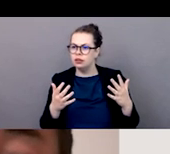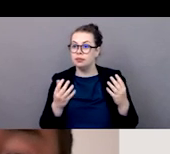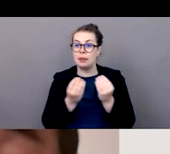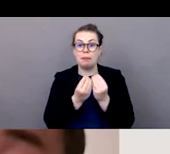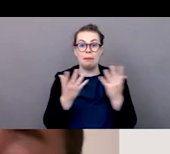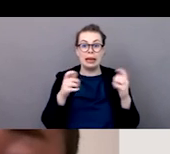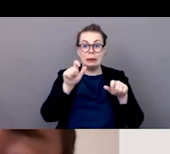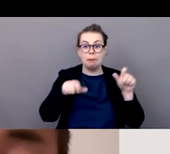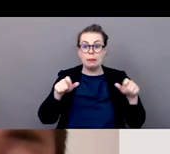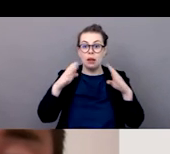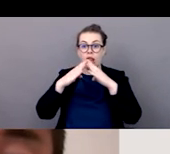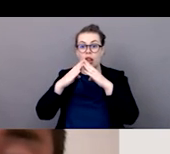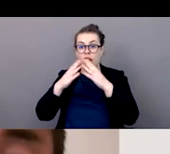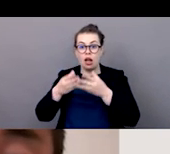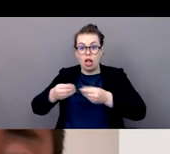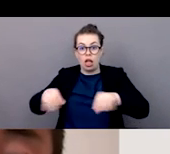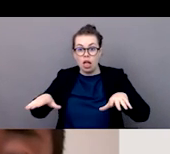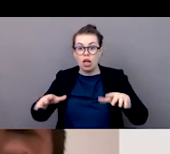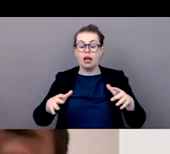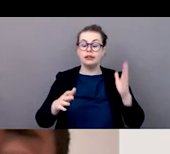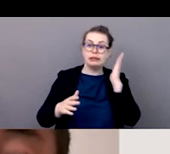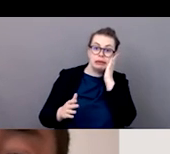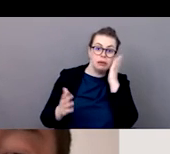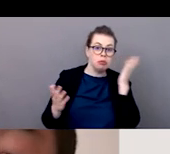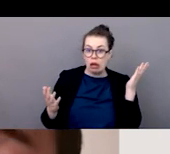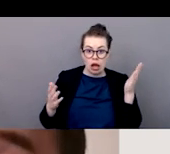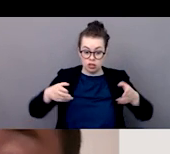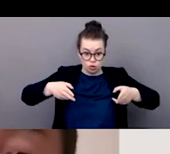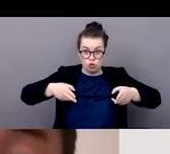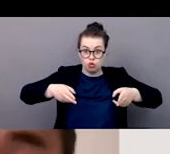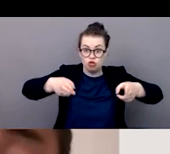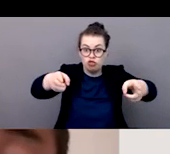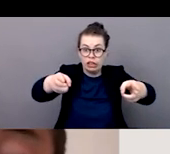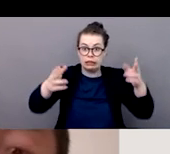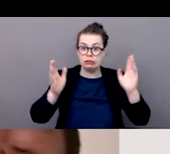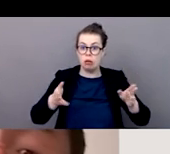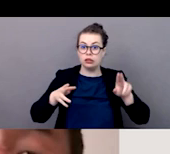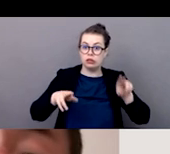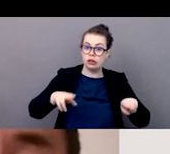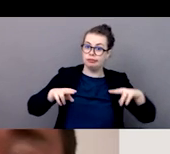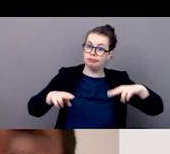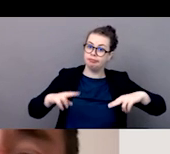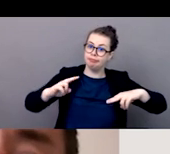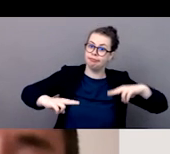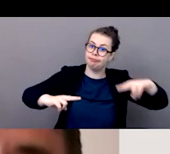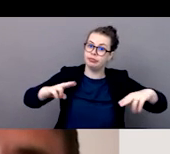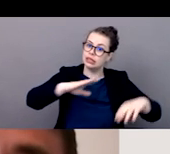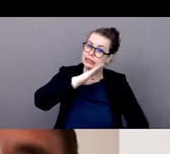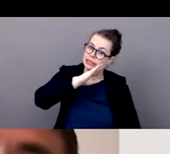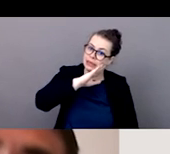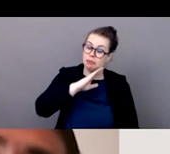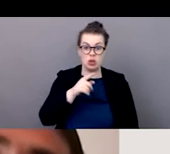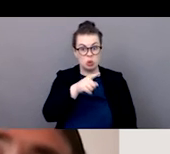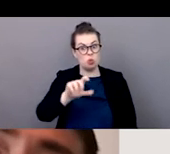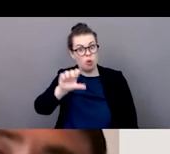justement de voir tout ceci ou essayent d'avoir accès justement est-ce que vous avez remarqué ce type de choses dans d'autres pays non nous n'avons pas